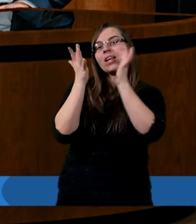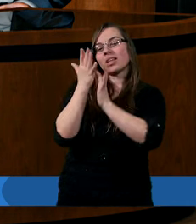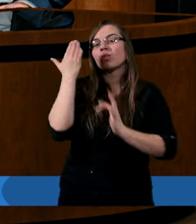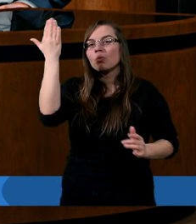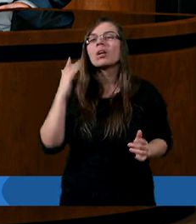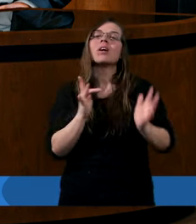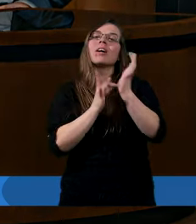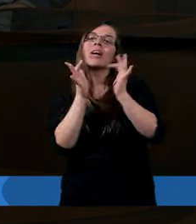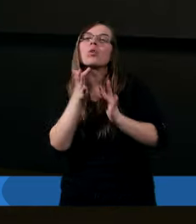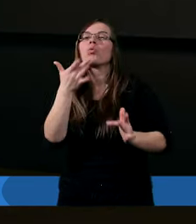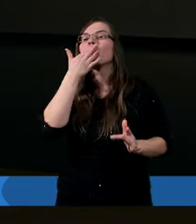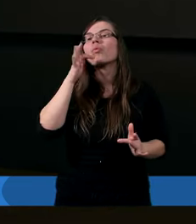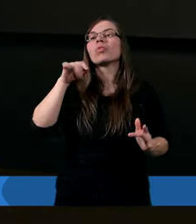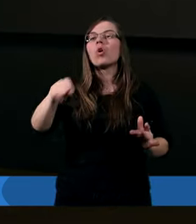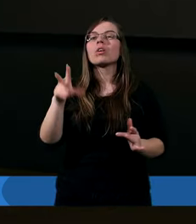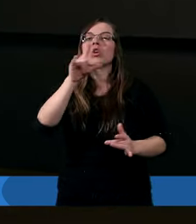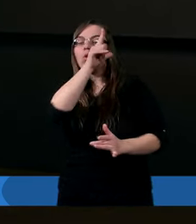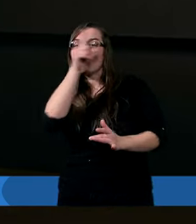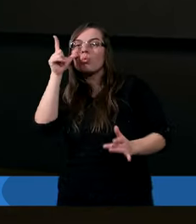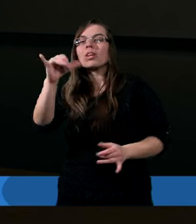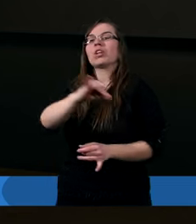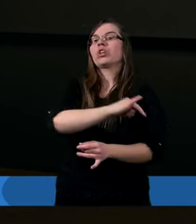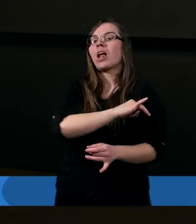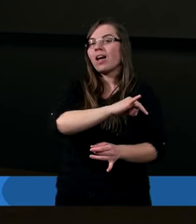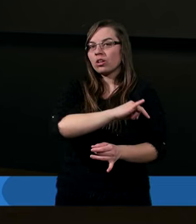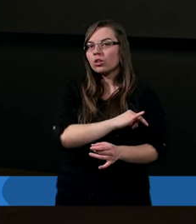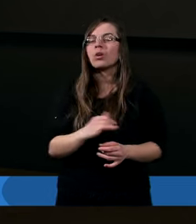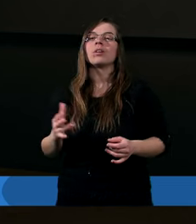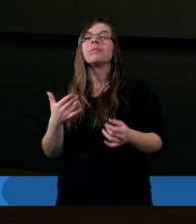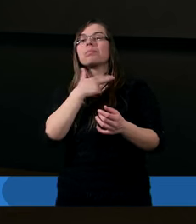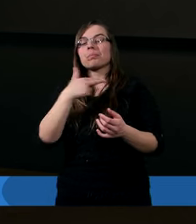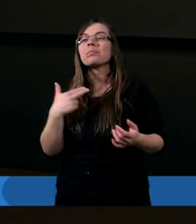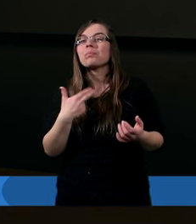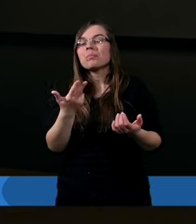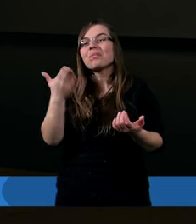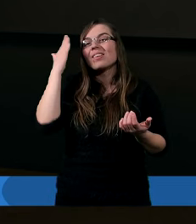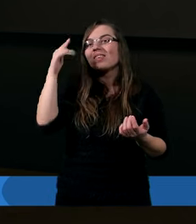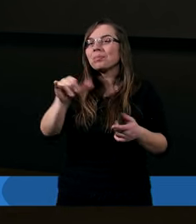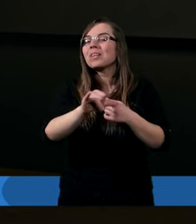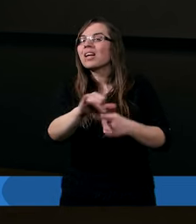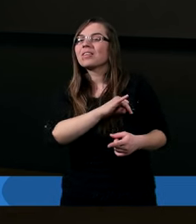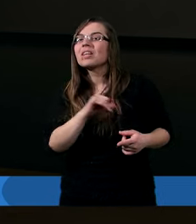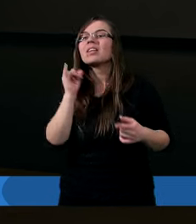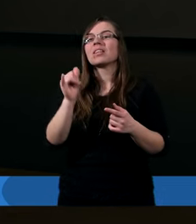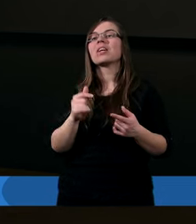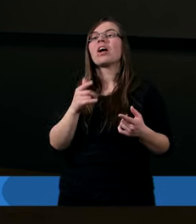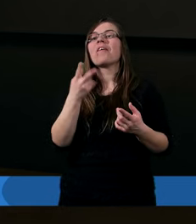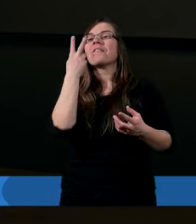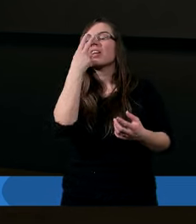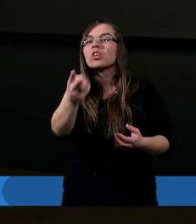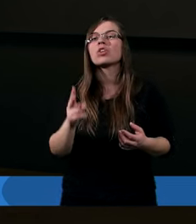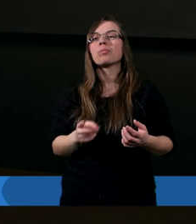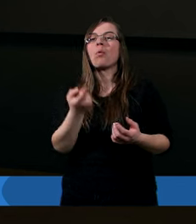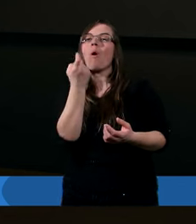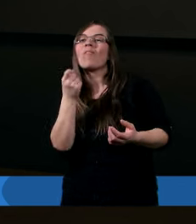Czy Chrystus mówi tutaj o tym, że ludzie grzeszą? I my bardzo skłonni jesteśmy do tego, żeby iść. I jak widzimy,